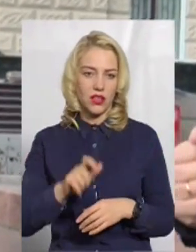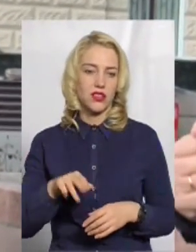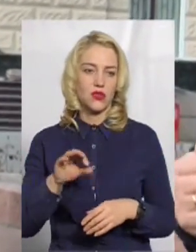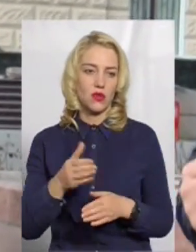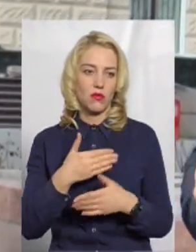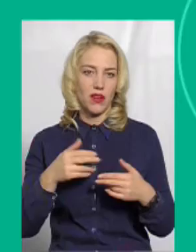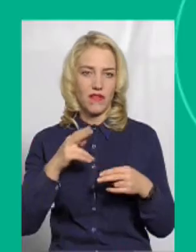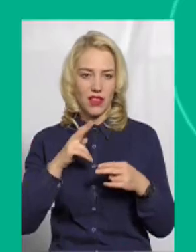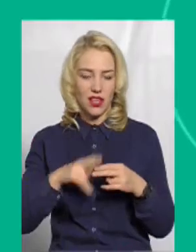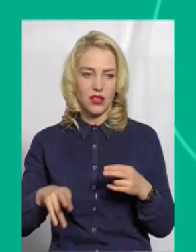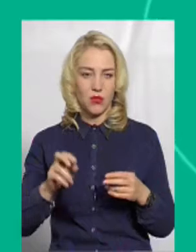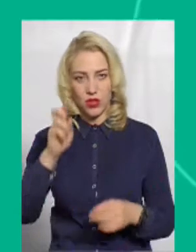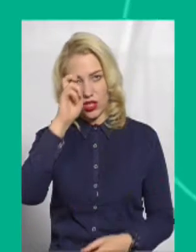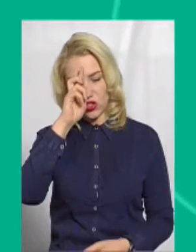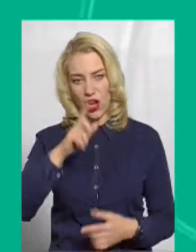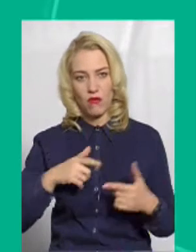втратимо і державу».